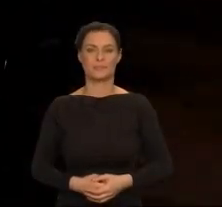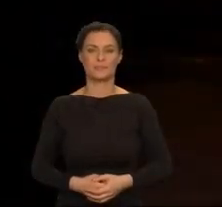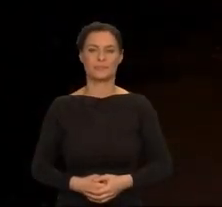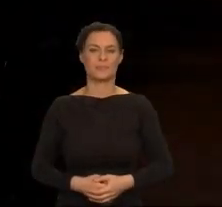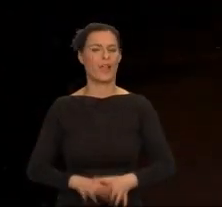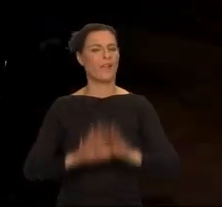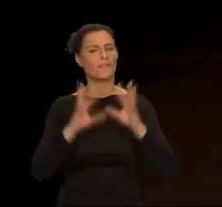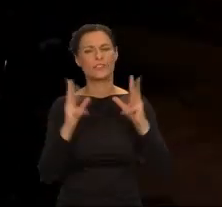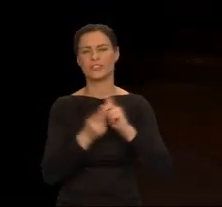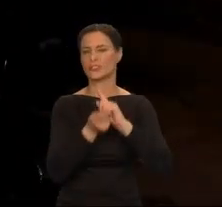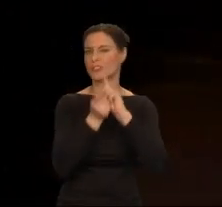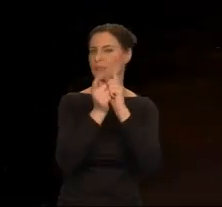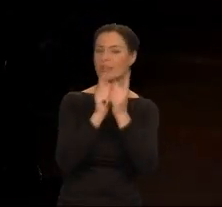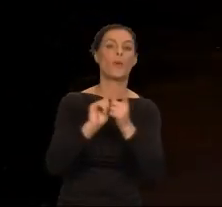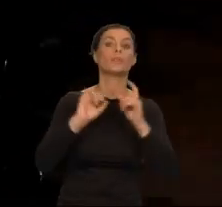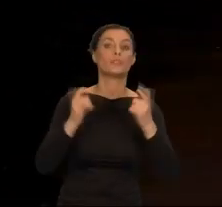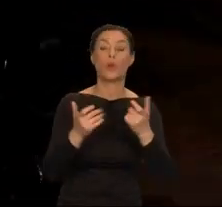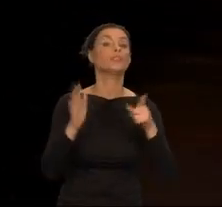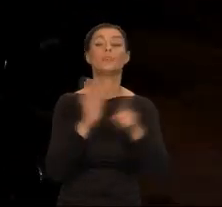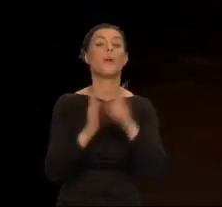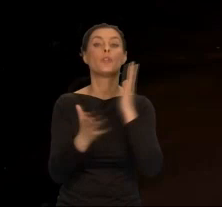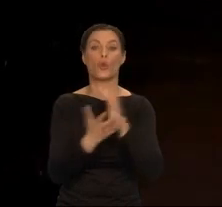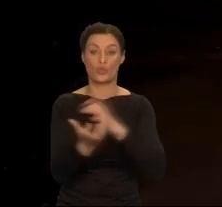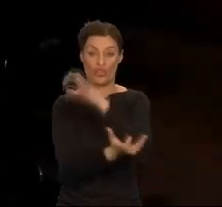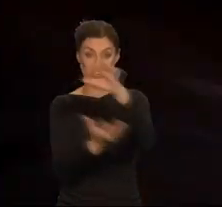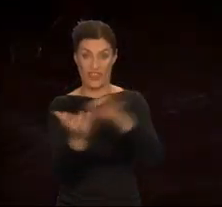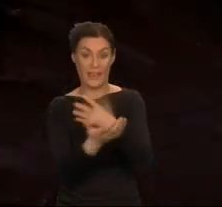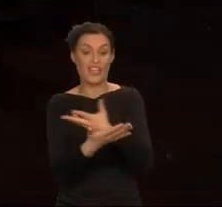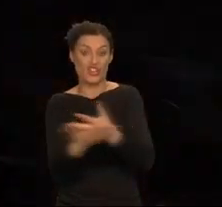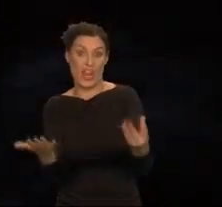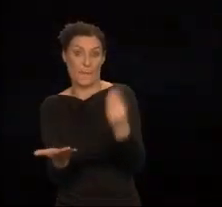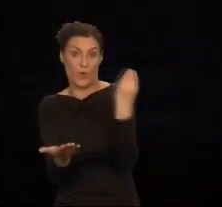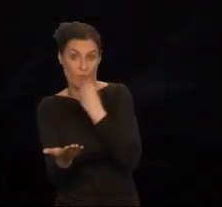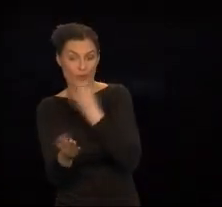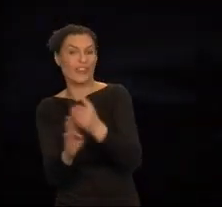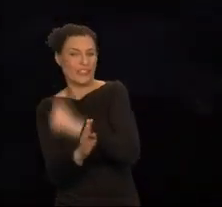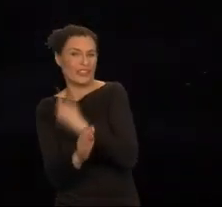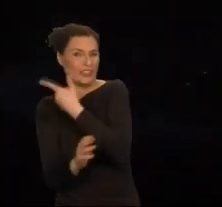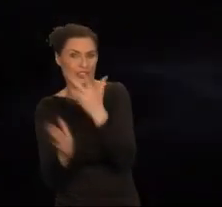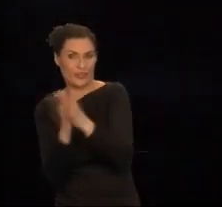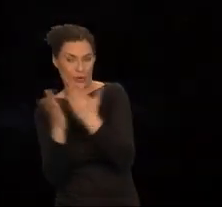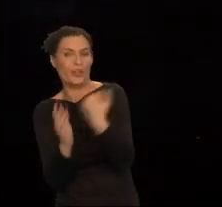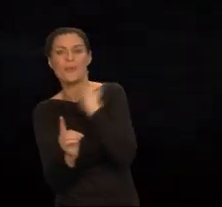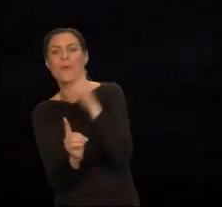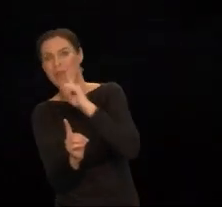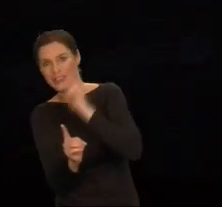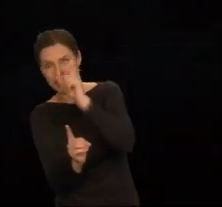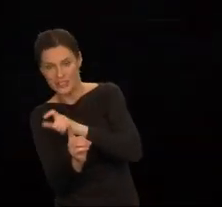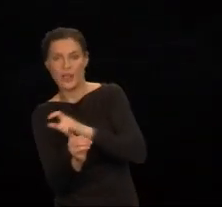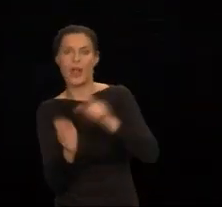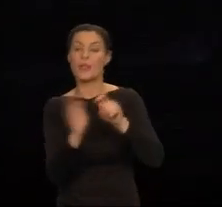Zmieniłam tylko punkt widzenia. Nagle oglądamy ziemiomorze z perspektywy kogoś